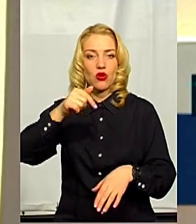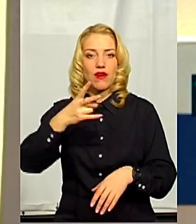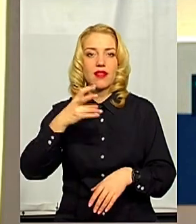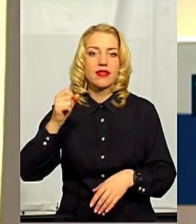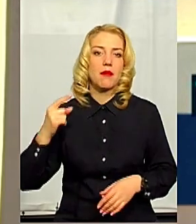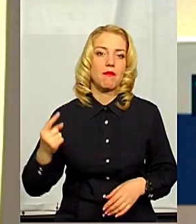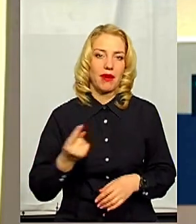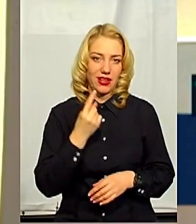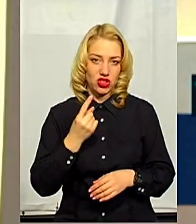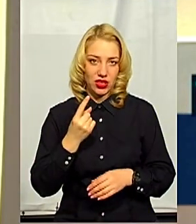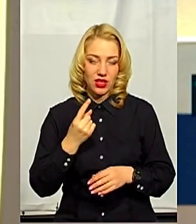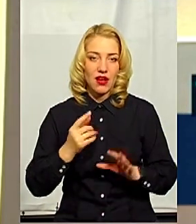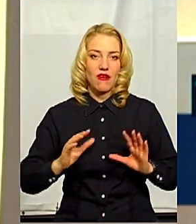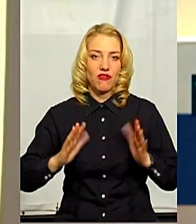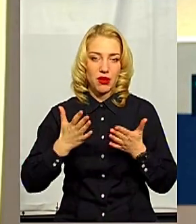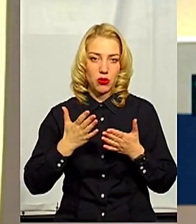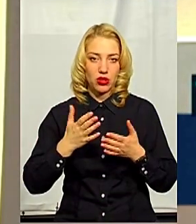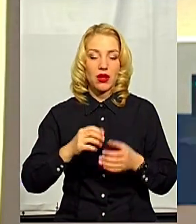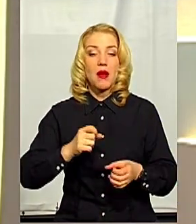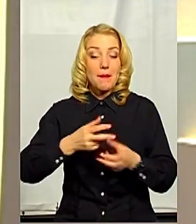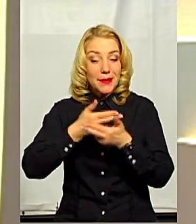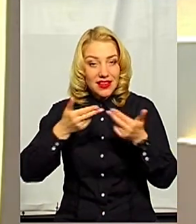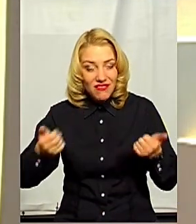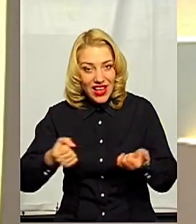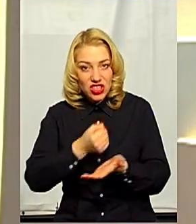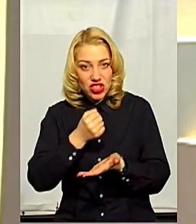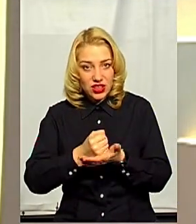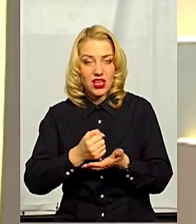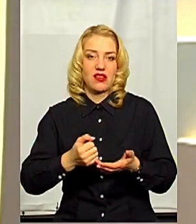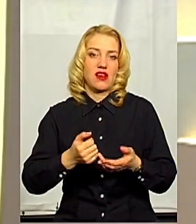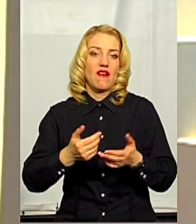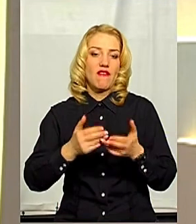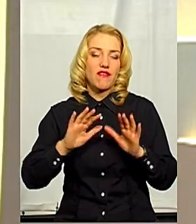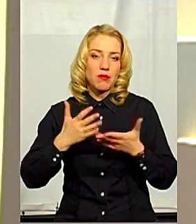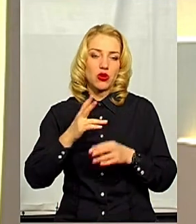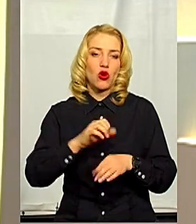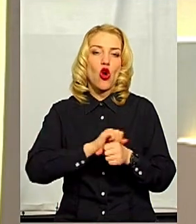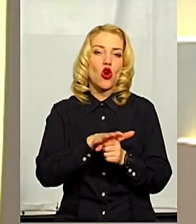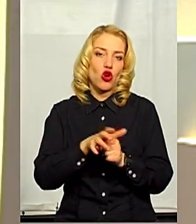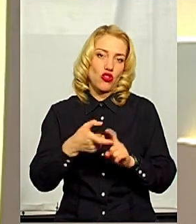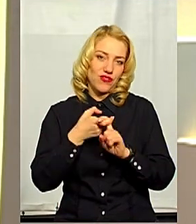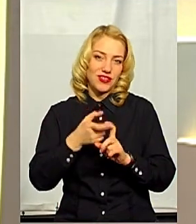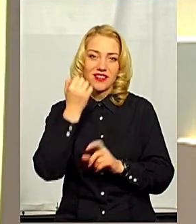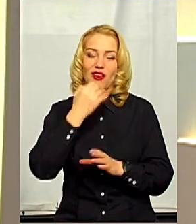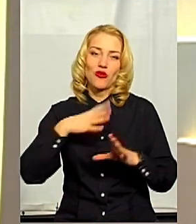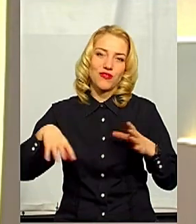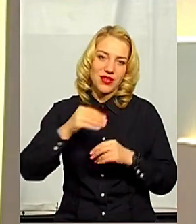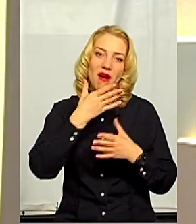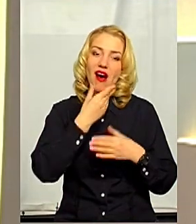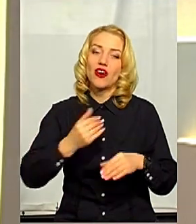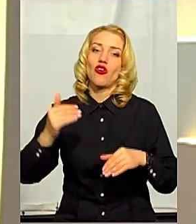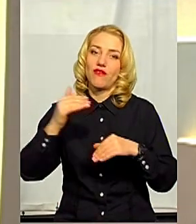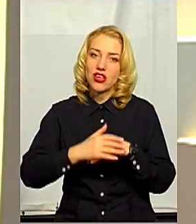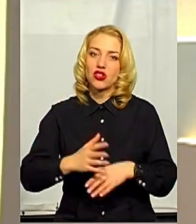перший випадок, підтверджений перший випадок в Україні коронавірусу. Я всім дякую, гарного вечора, будьте